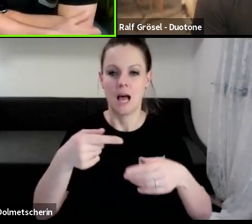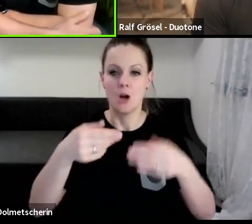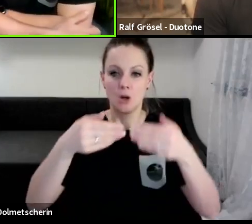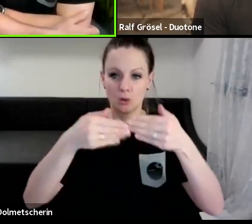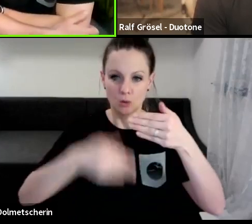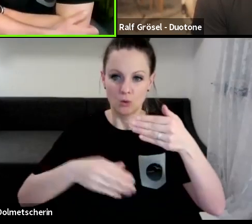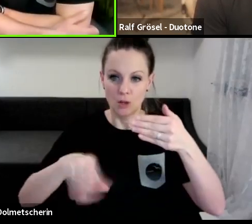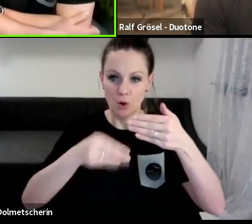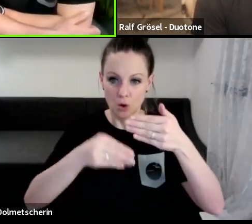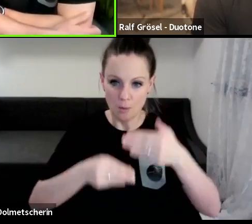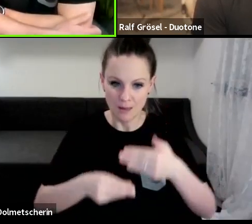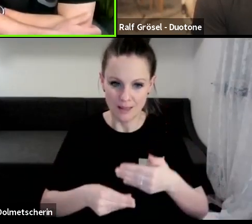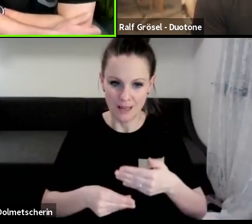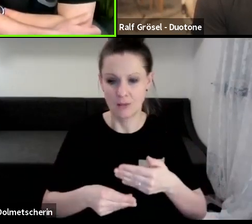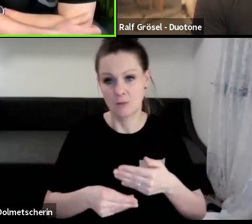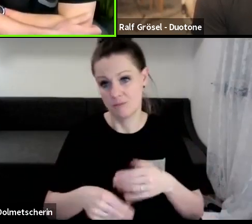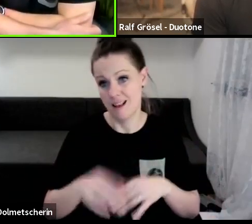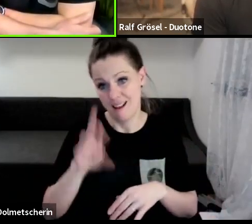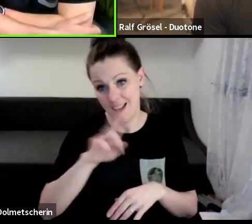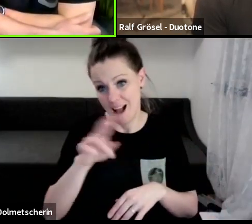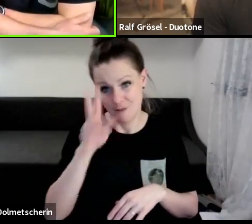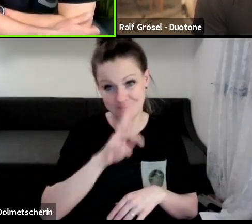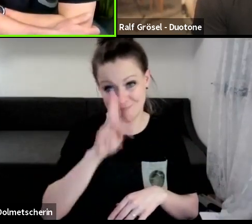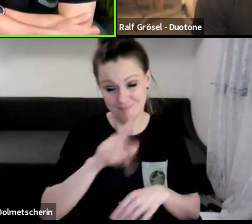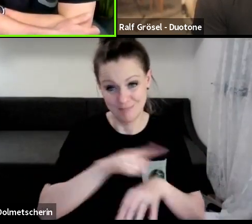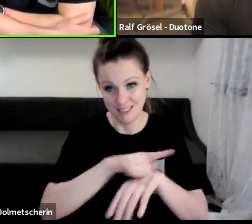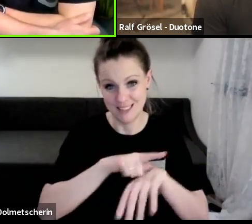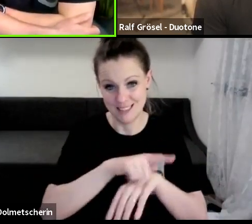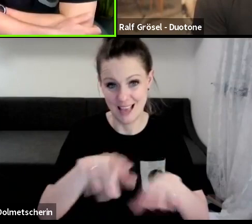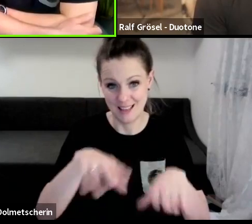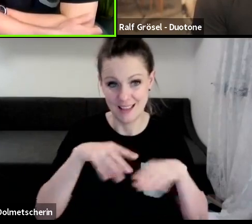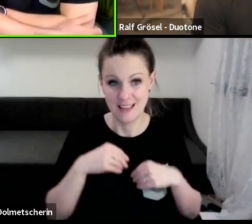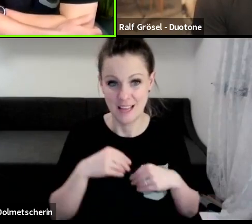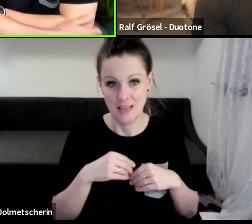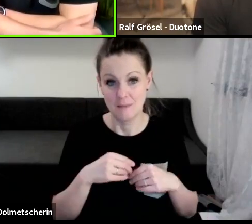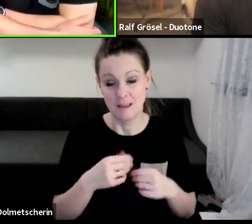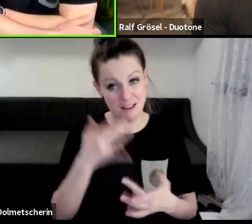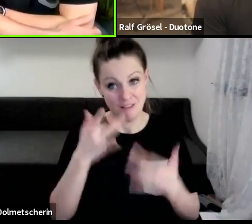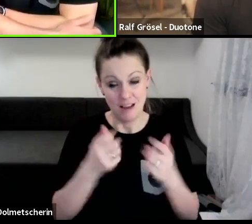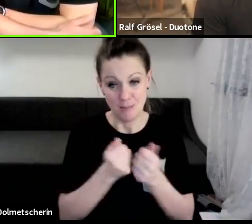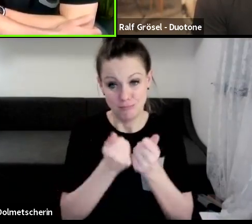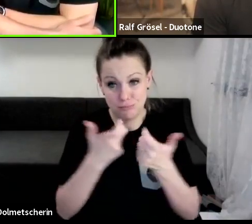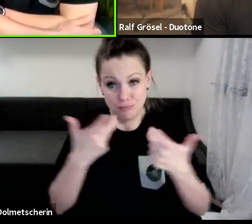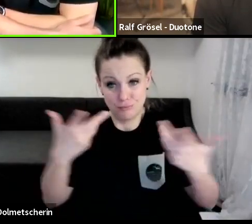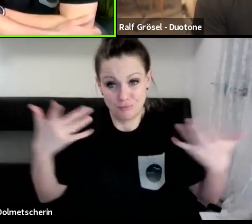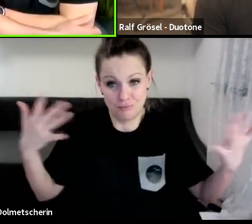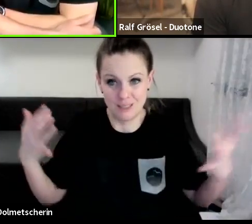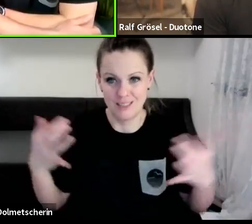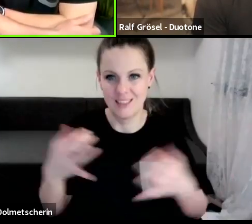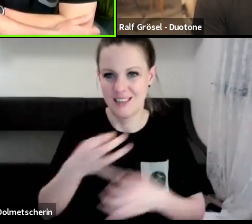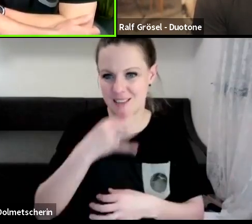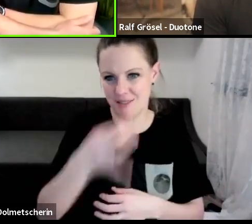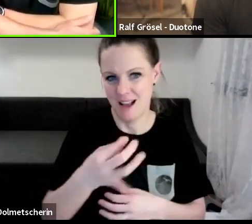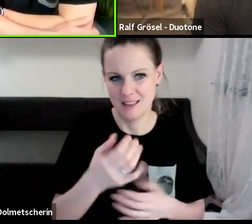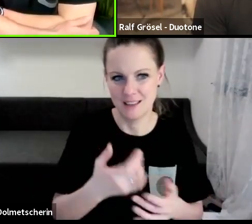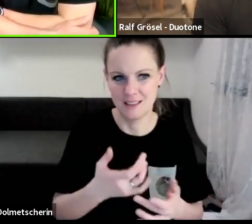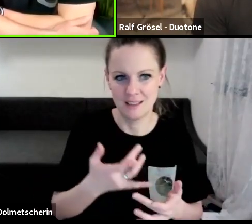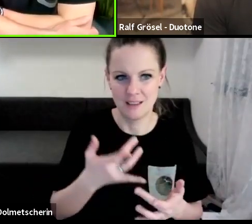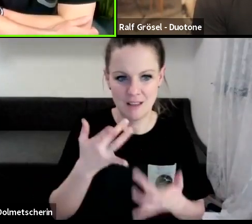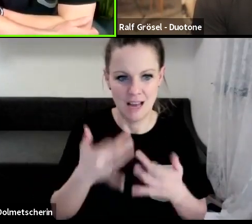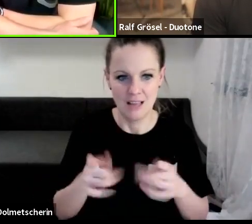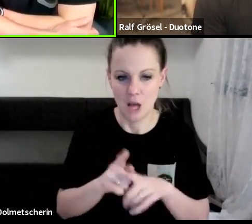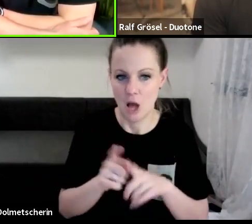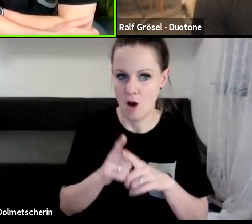nimmt sich dann noch coolerweise die Zeit, was auch, was nicht wenig Fragen Vielleicht jetzt nicht gleich im Anschluss, du kannst auch den Marian zu Hilfe holen oder vielleicht